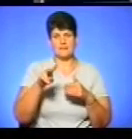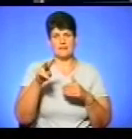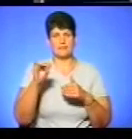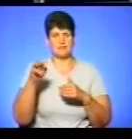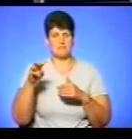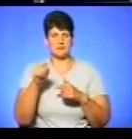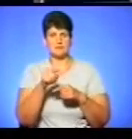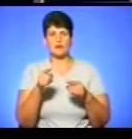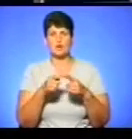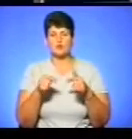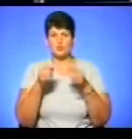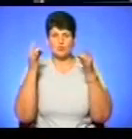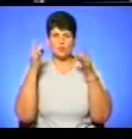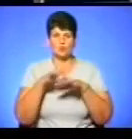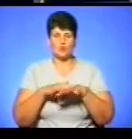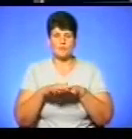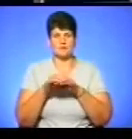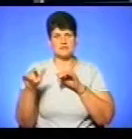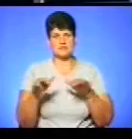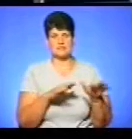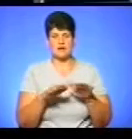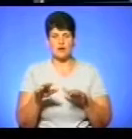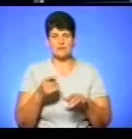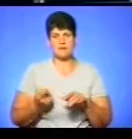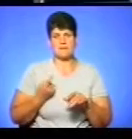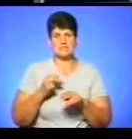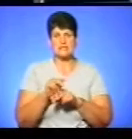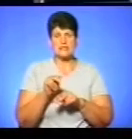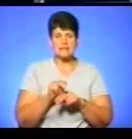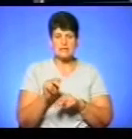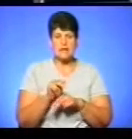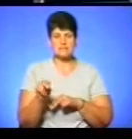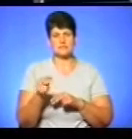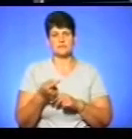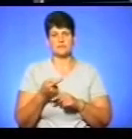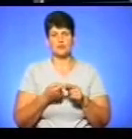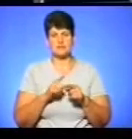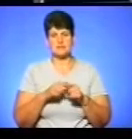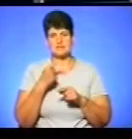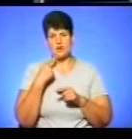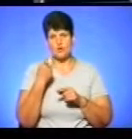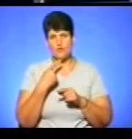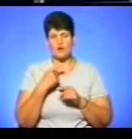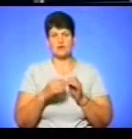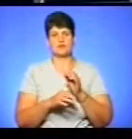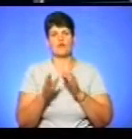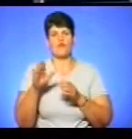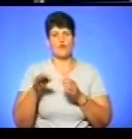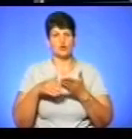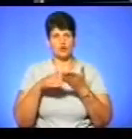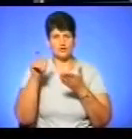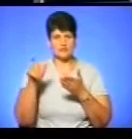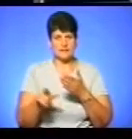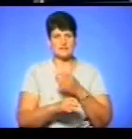організують культурно-масові заходи та майстер-класи. Повідомляє координатор волонтерської групи громадської організації «Схід» та «Захід» єдині